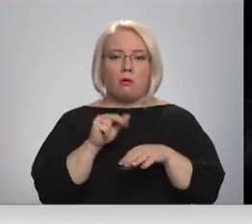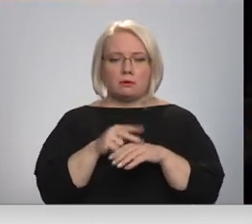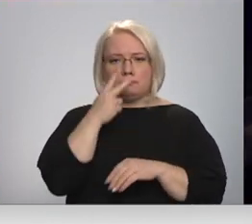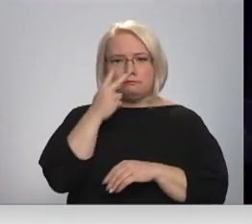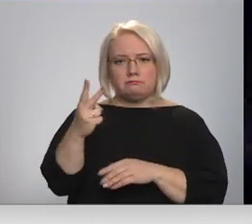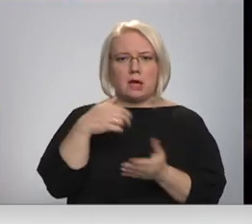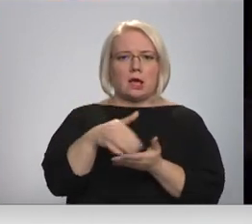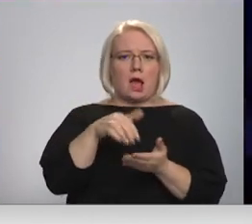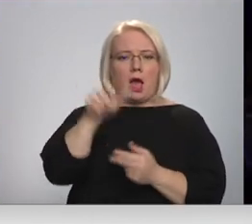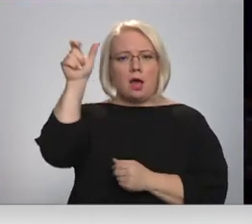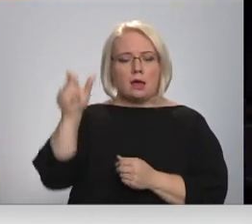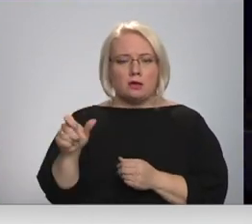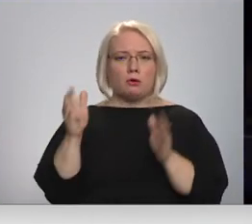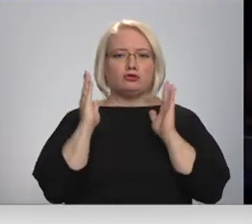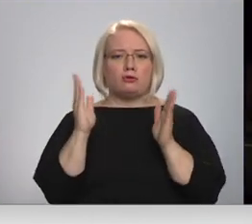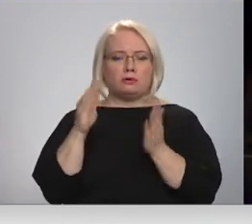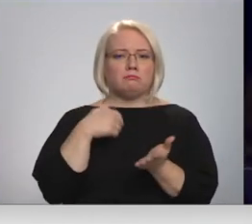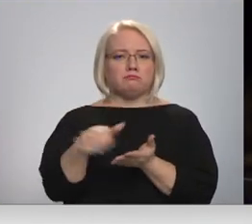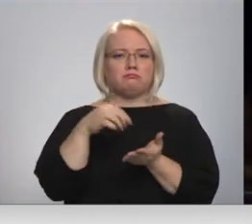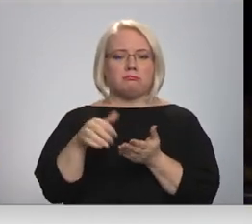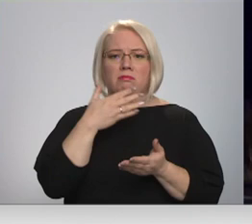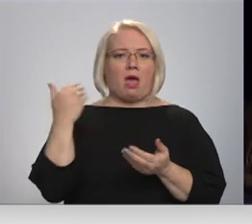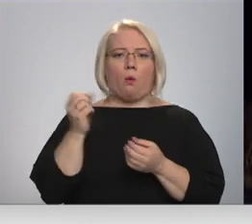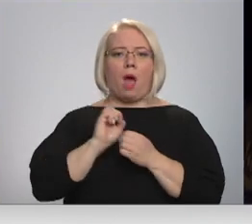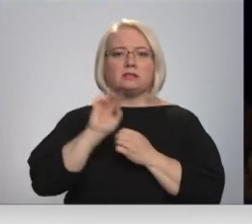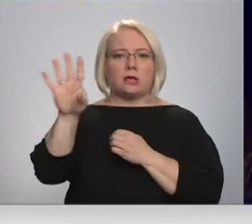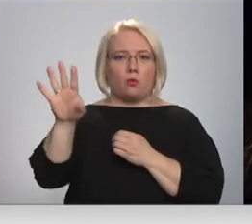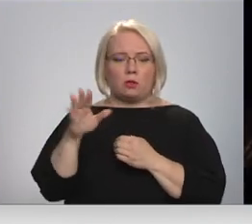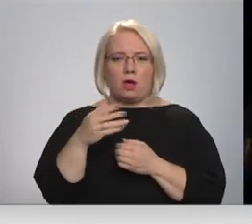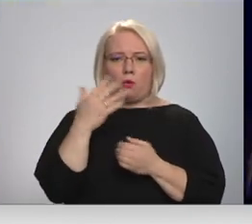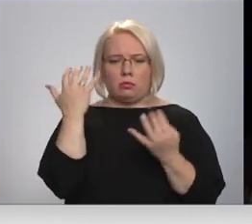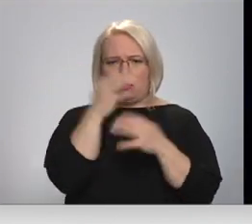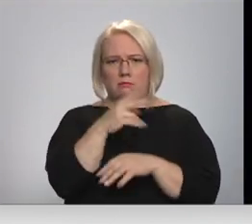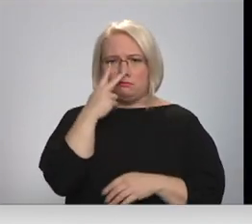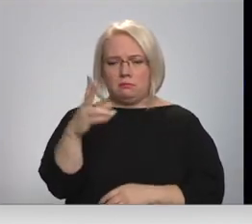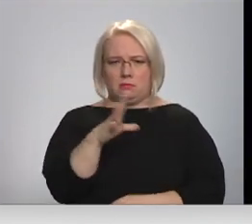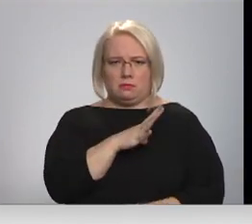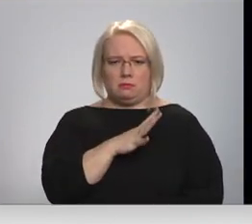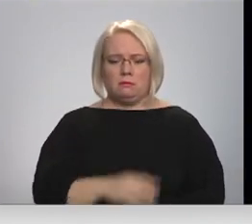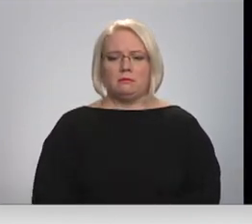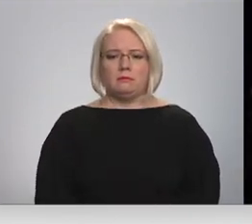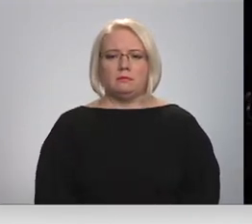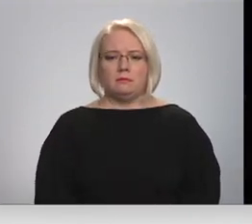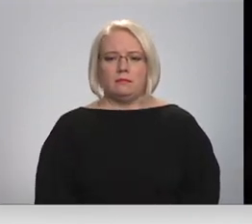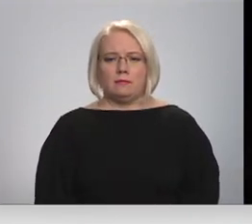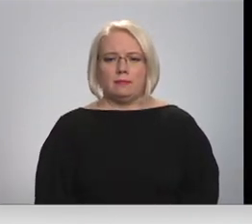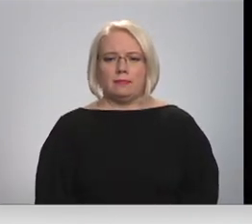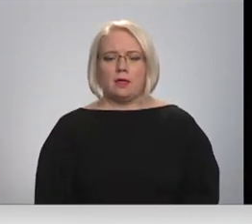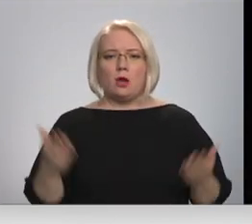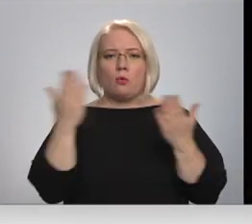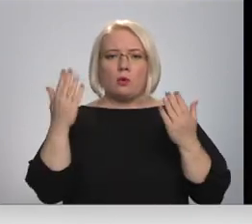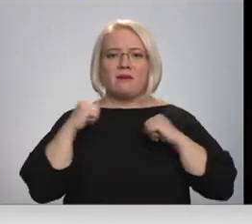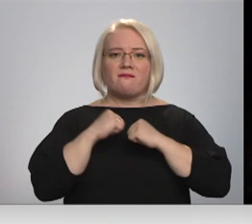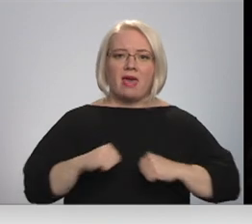gājēju, kurš iedgar šosejas mali bez atstarotājiem un ir praktiski nemanāms. Tur ir gaisa atstarojušā vēstī vai